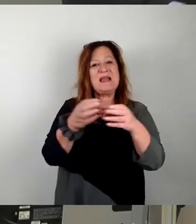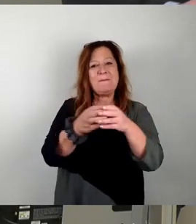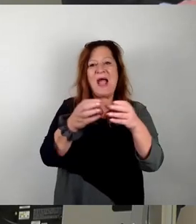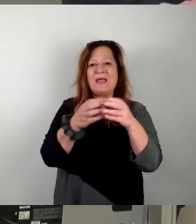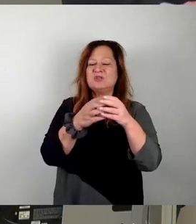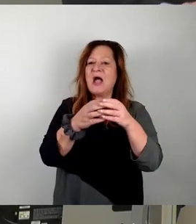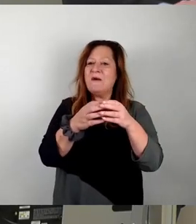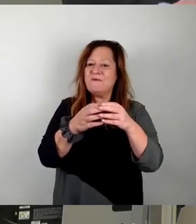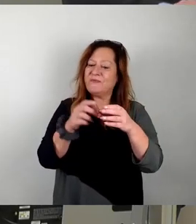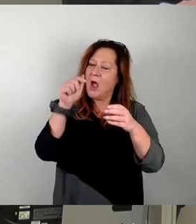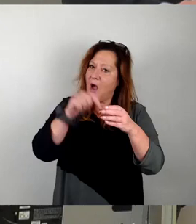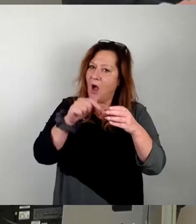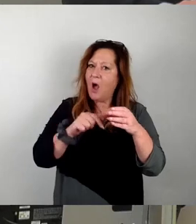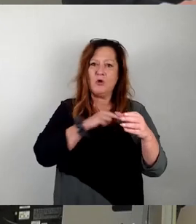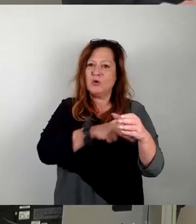Nachnutzung wären.